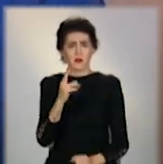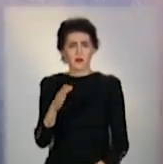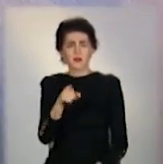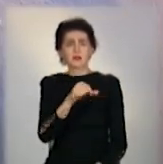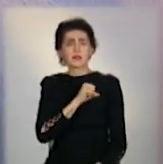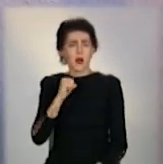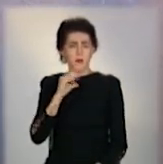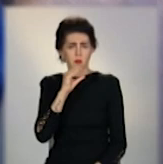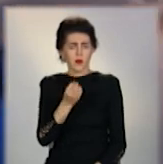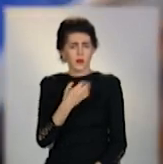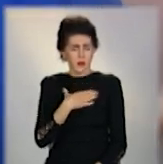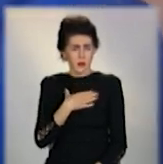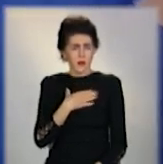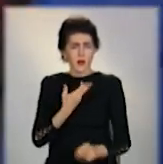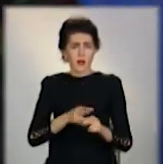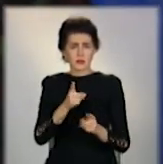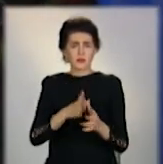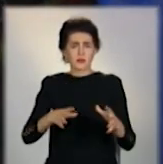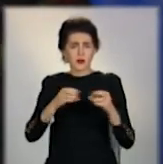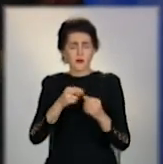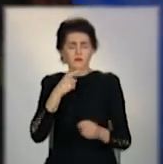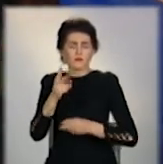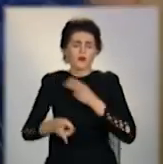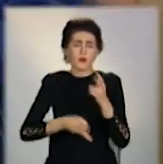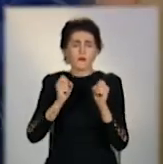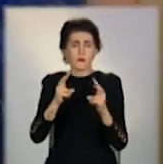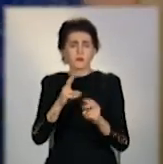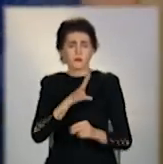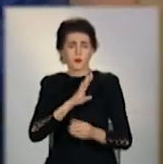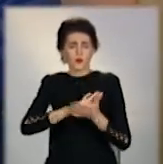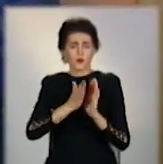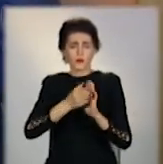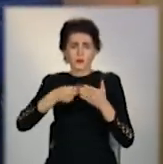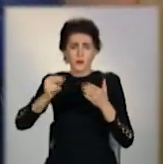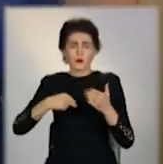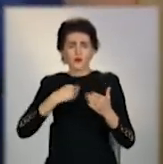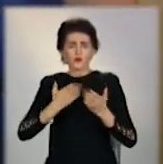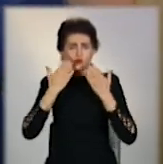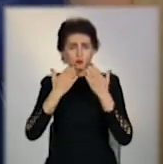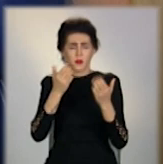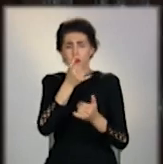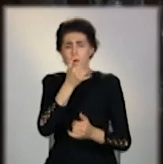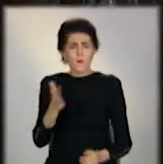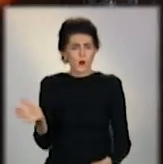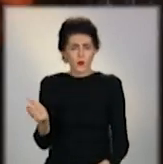віддадіте. Родина Меншикових жаліється. Перед тим, як підписати договір, прочитати його не змогли.